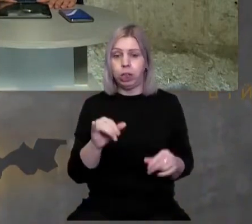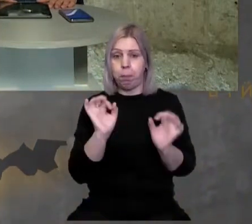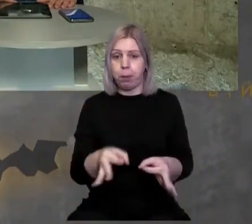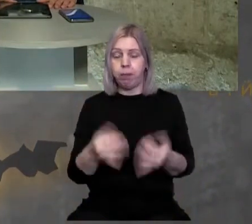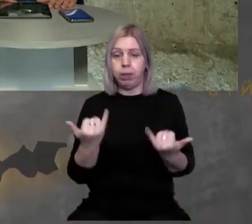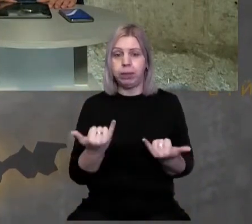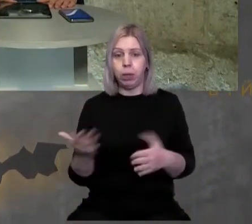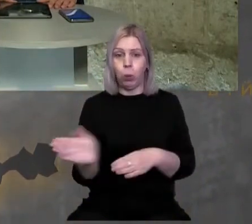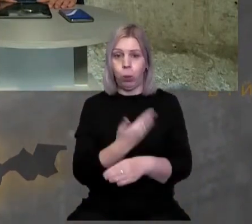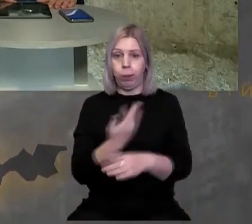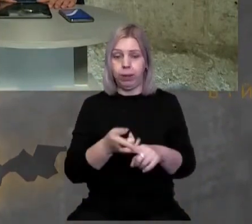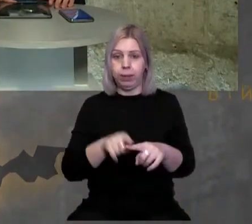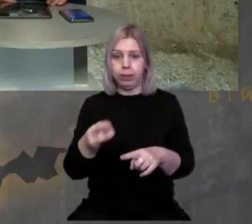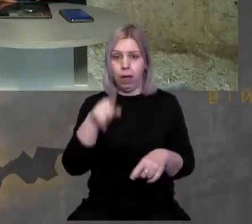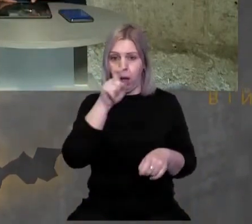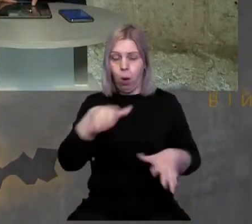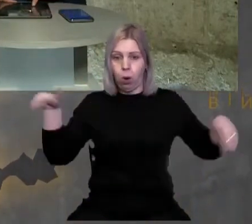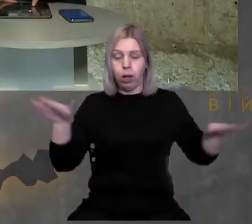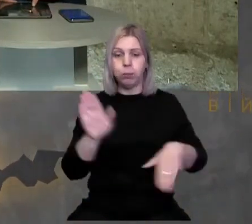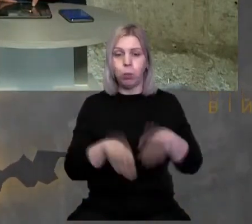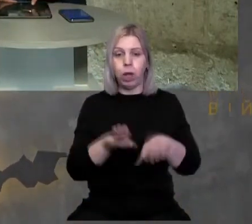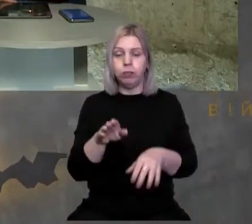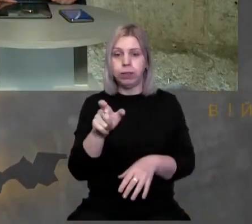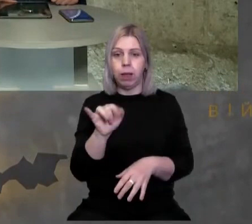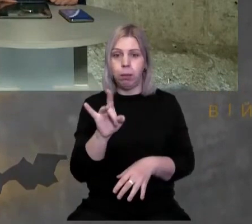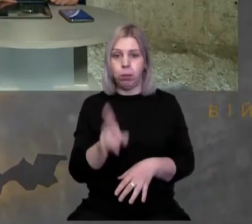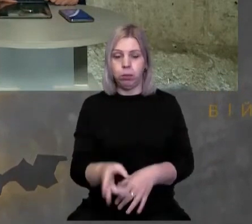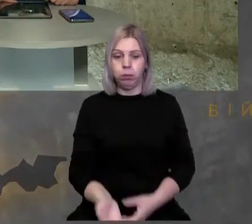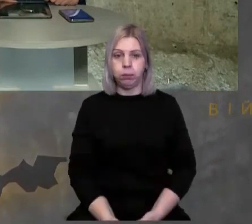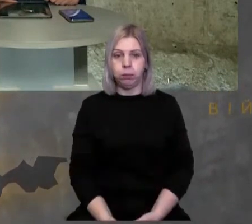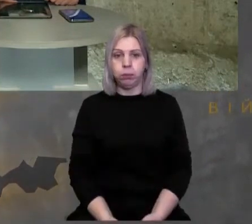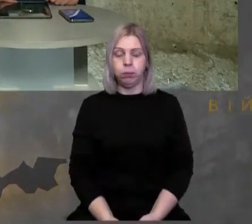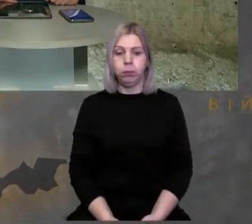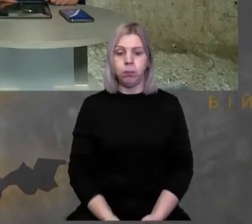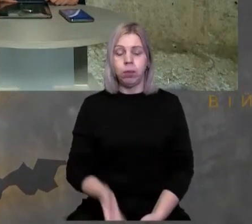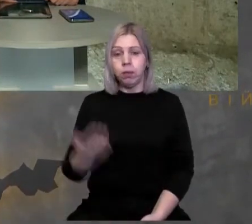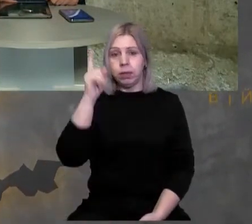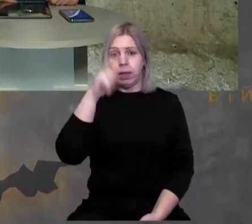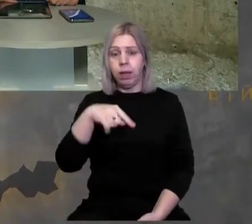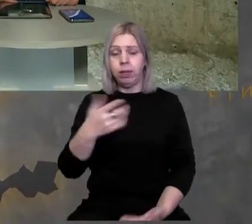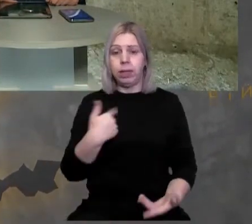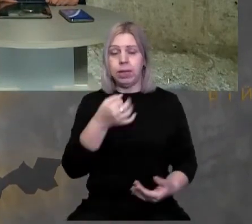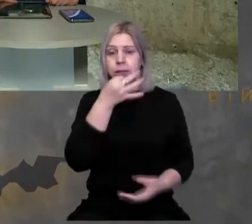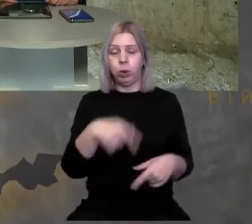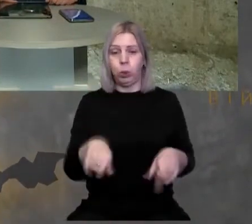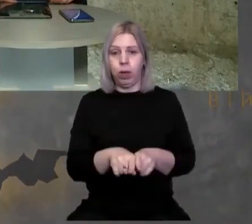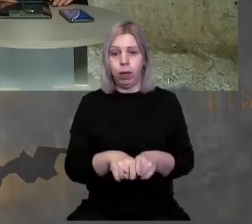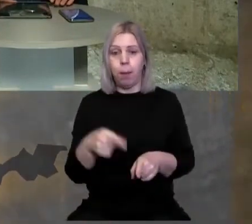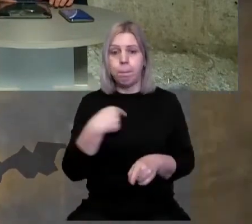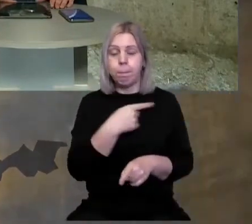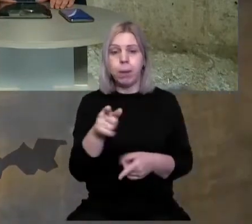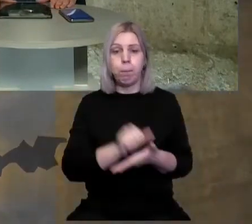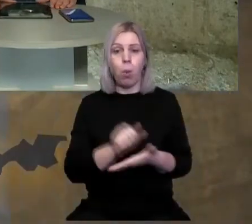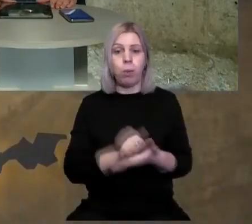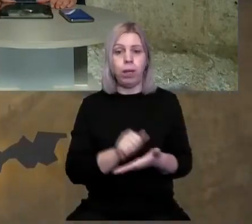зараз прибрати Орла Турулла з Мукачевського замку? Ну, знаєте, я скажу так, в моїй